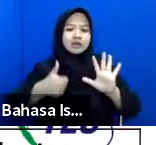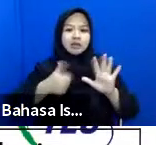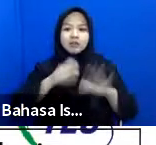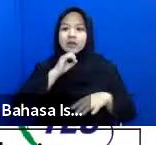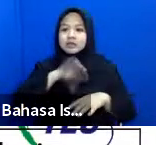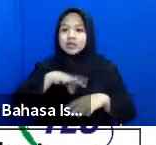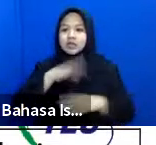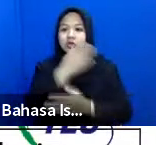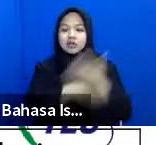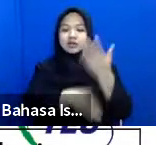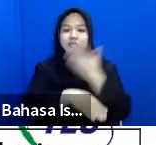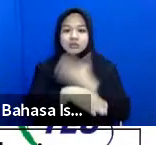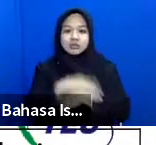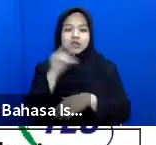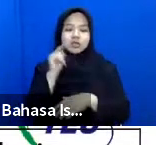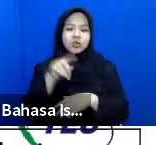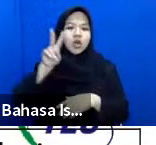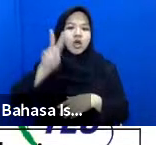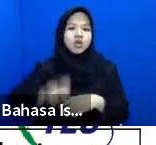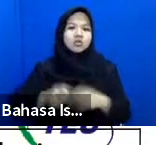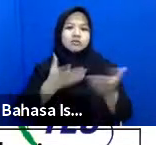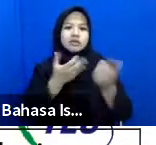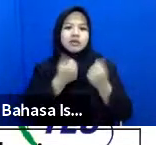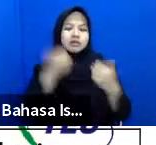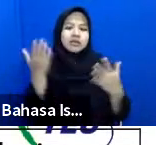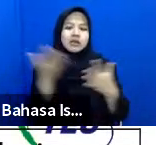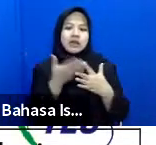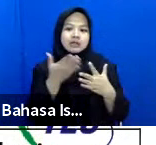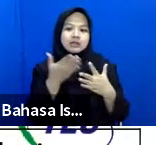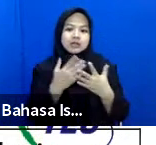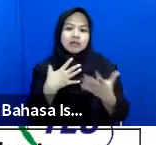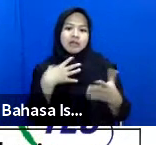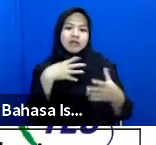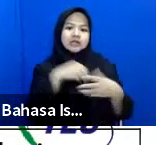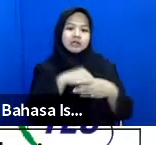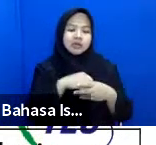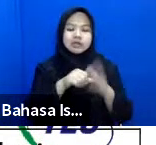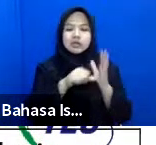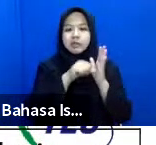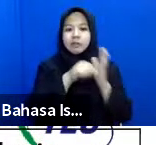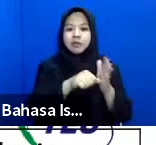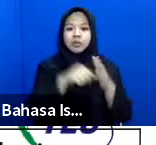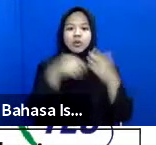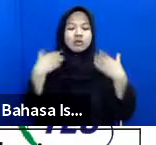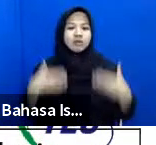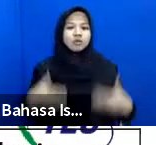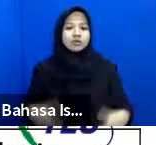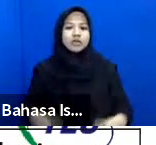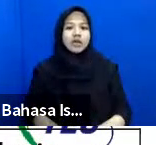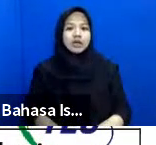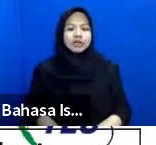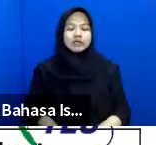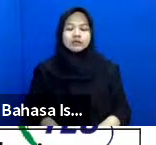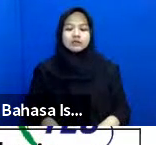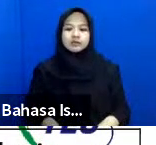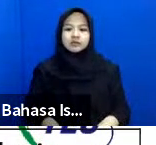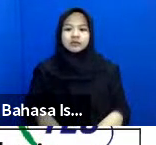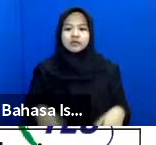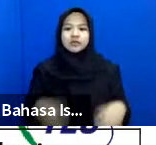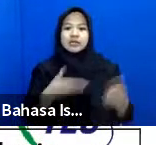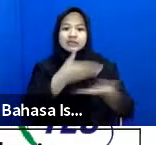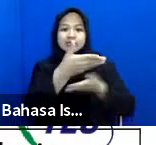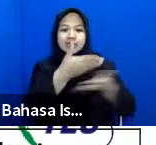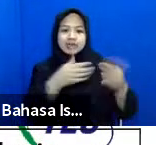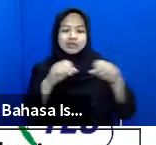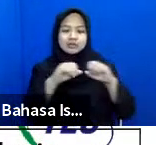orang dengan disabilitas harus mendapatkan akses dan berpartisipasi dalam bantuan kemanusiaan yang saling